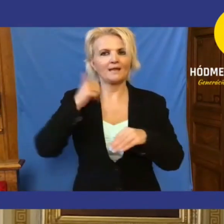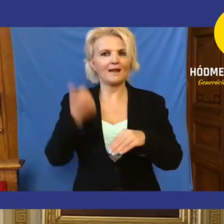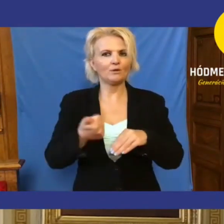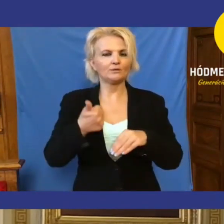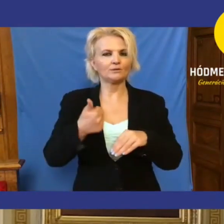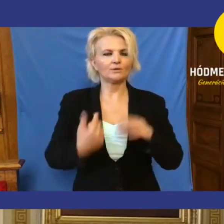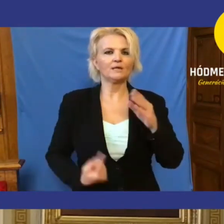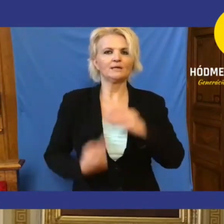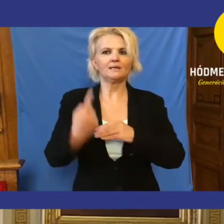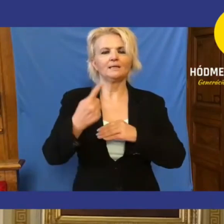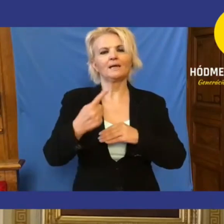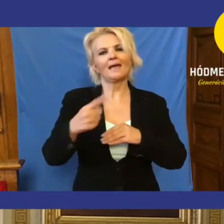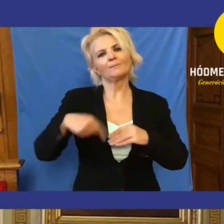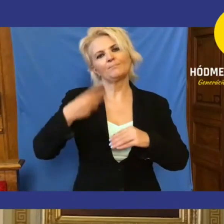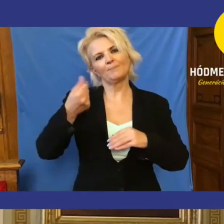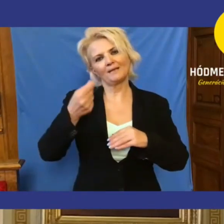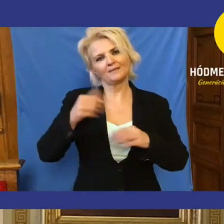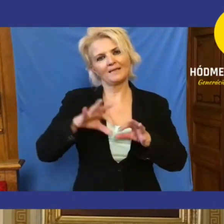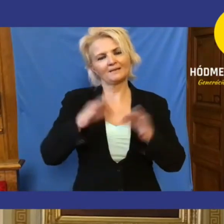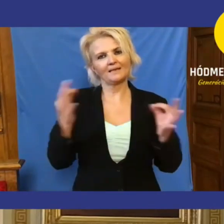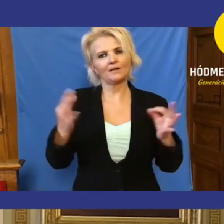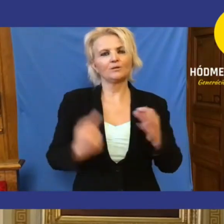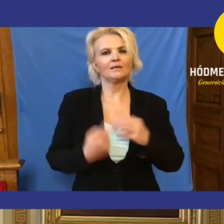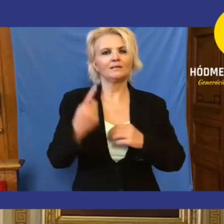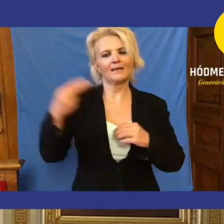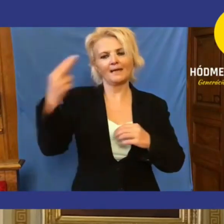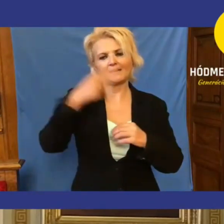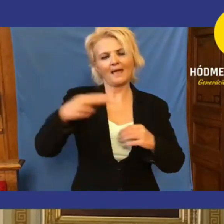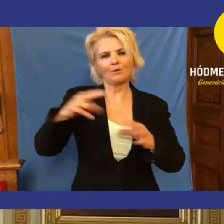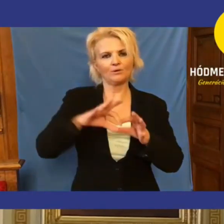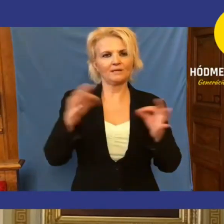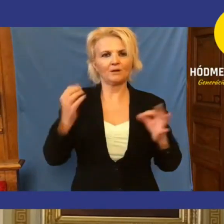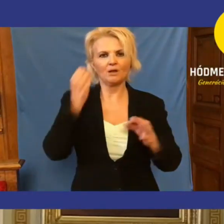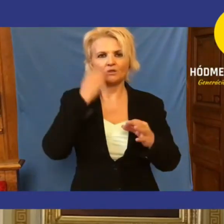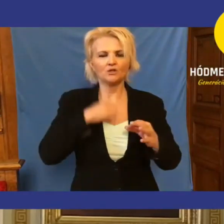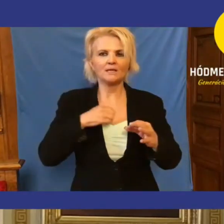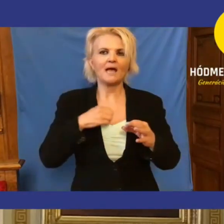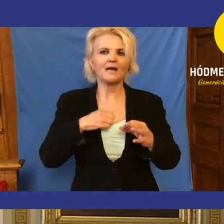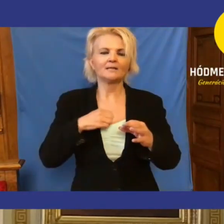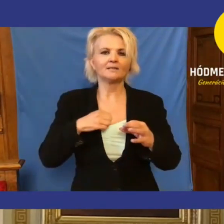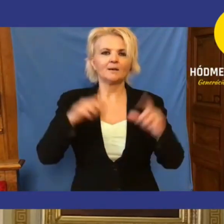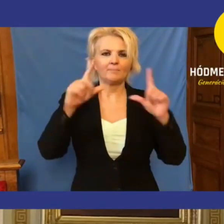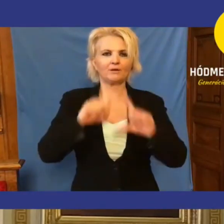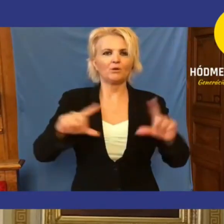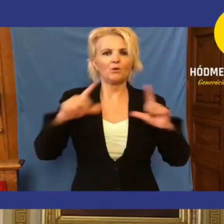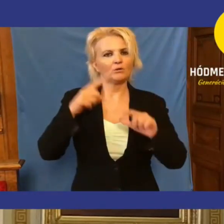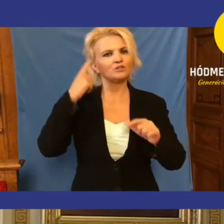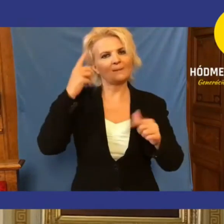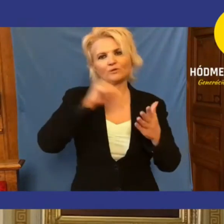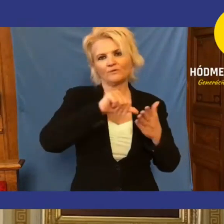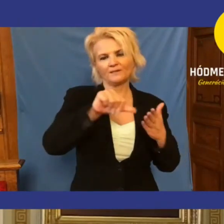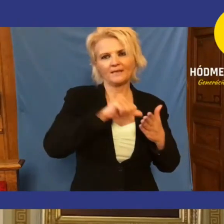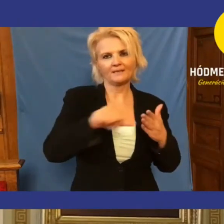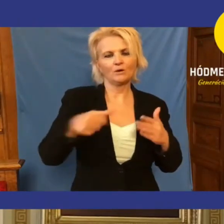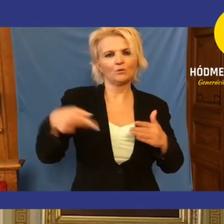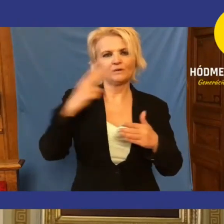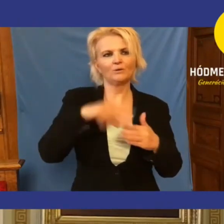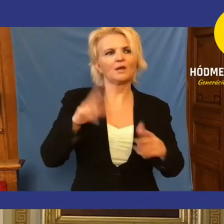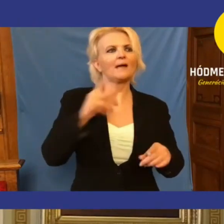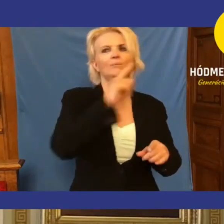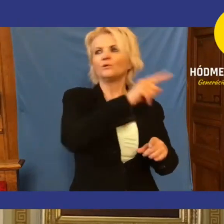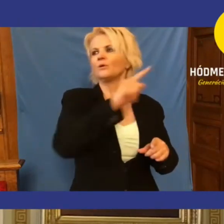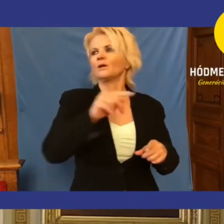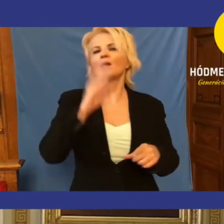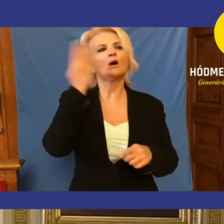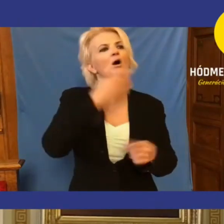idegen guruló pénzek nélkül, idegen guruló eurók nélkül még a saját pedagógia iset sem tudja megfizetni. Az Unióra kell mutogatni, hogy ha